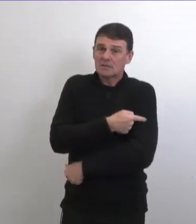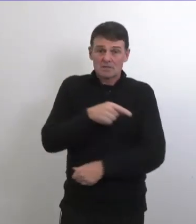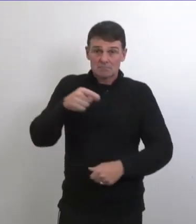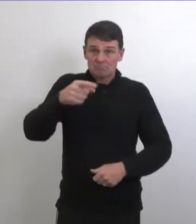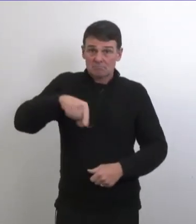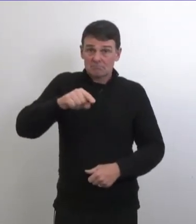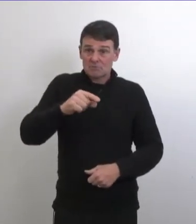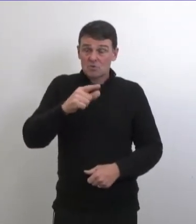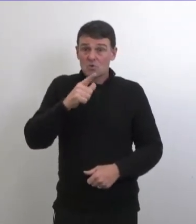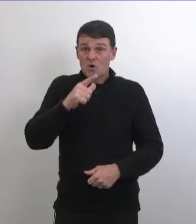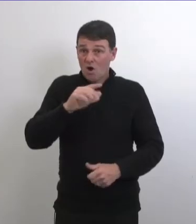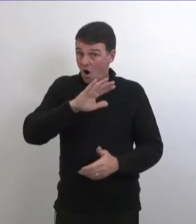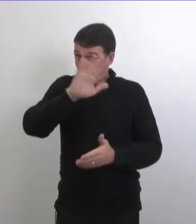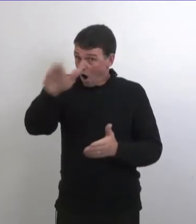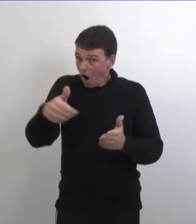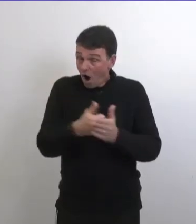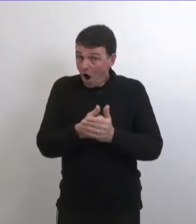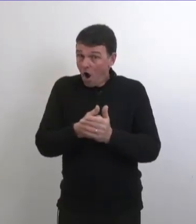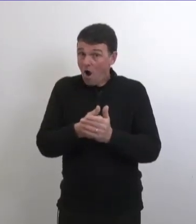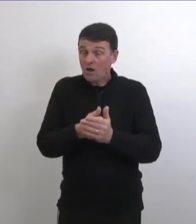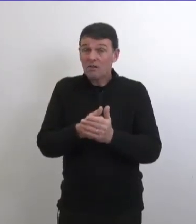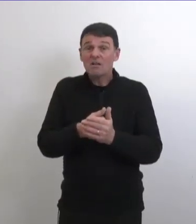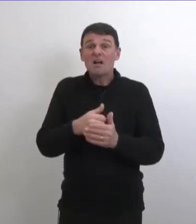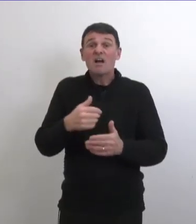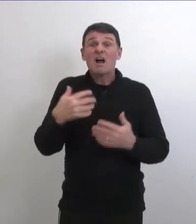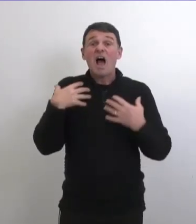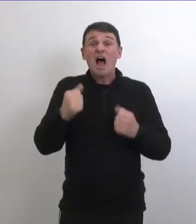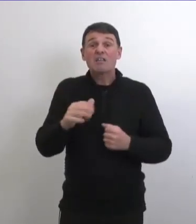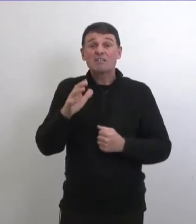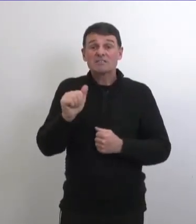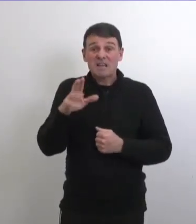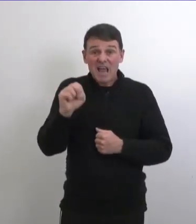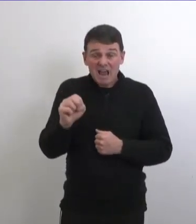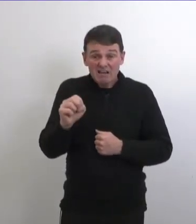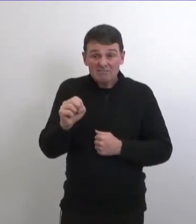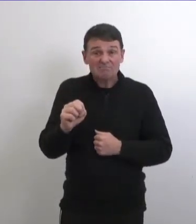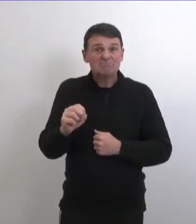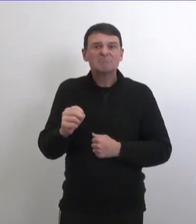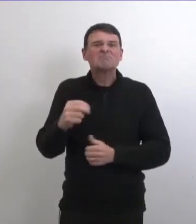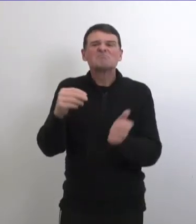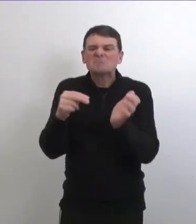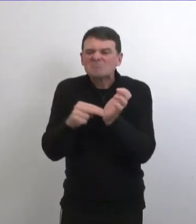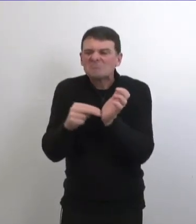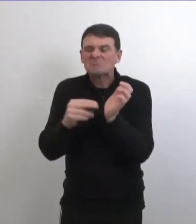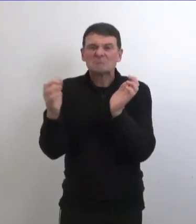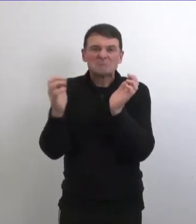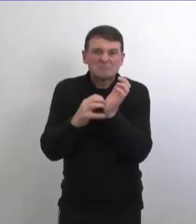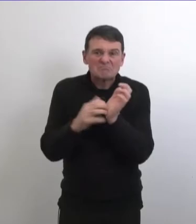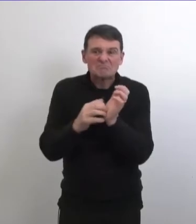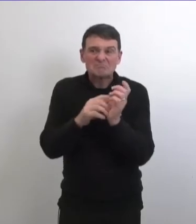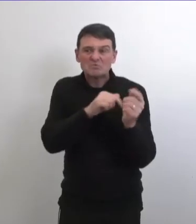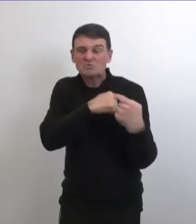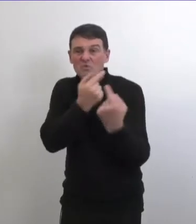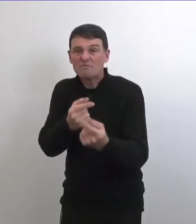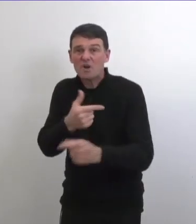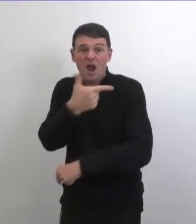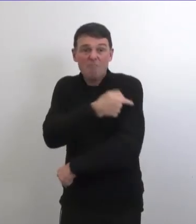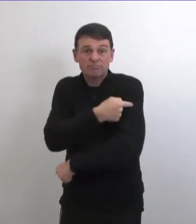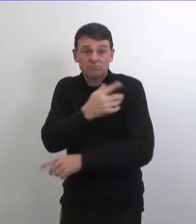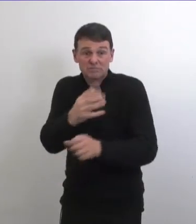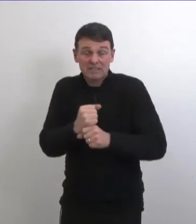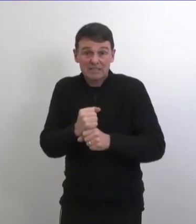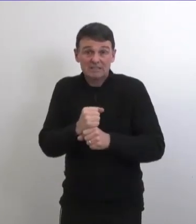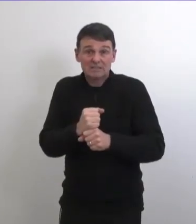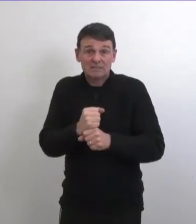ça concerne le vaccin alors